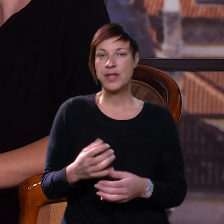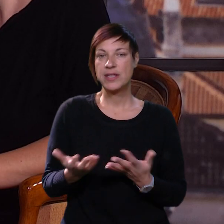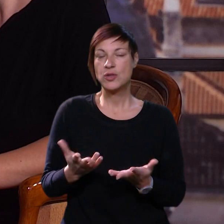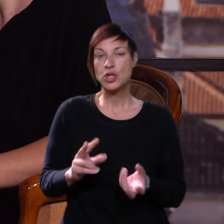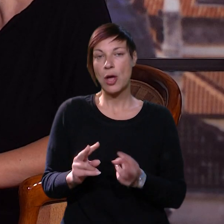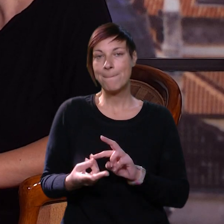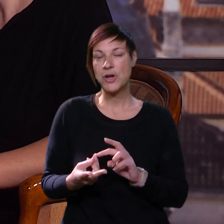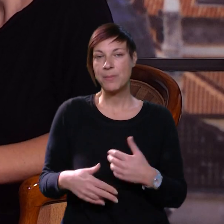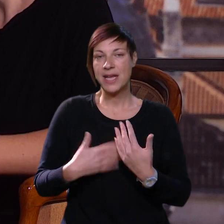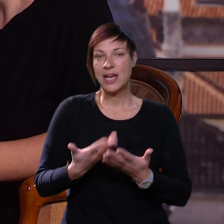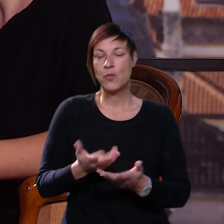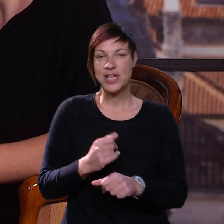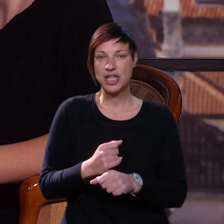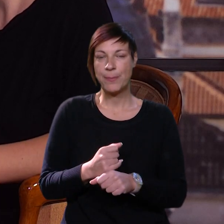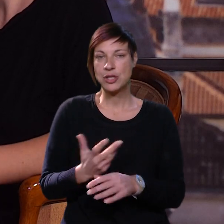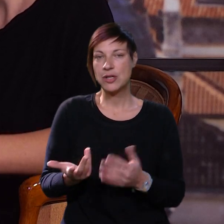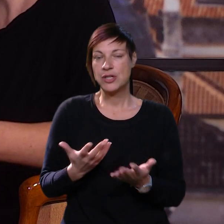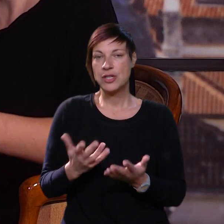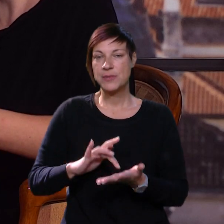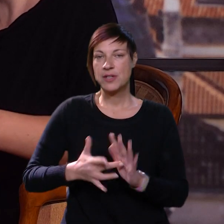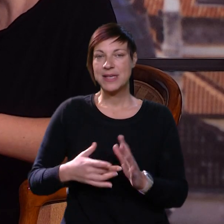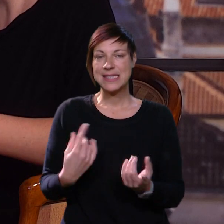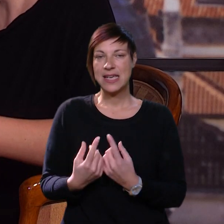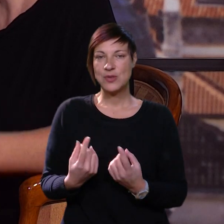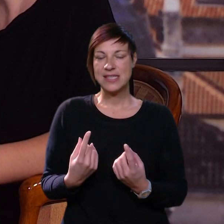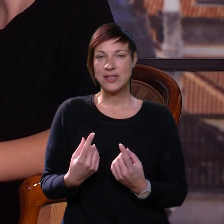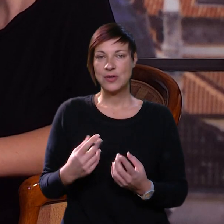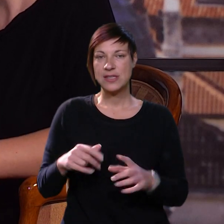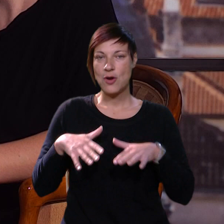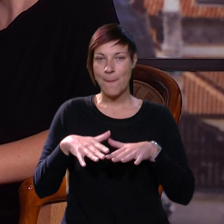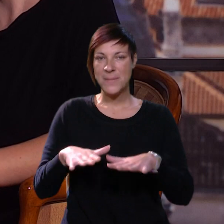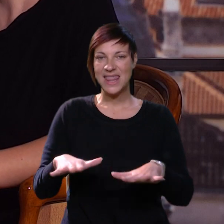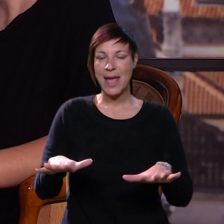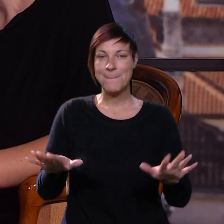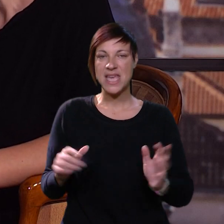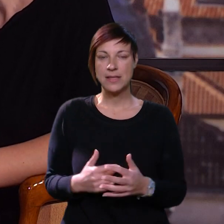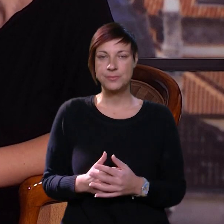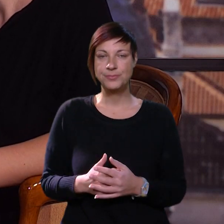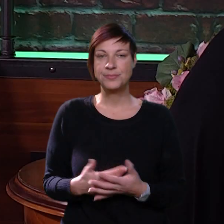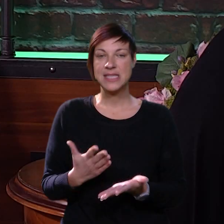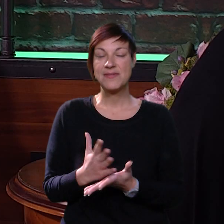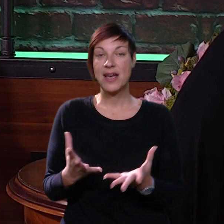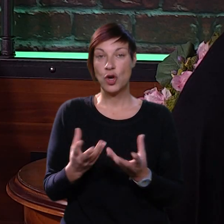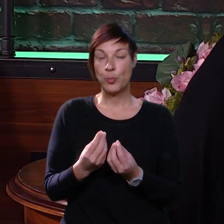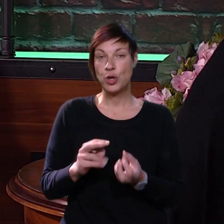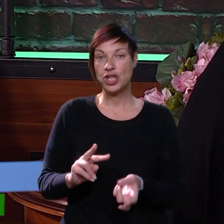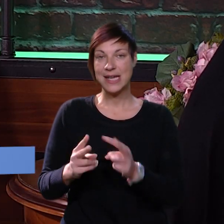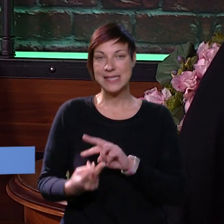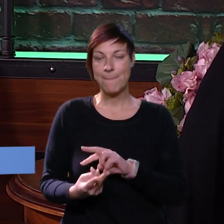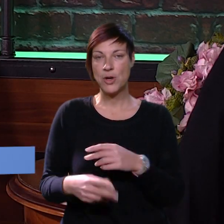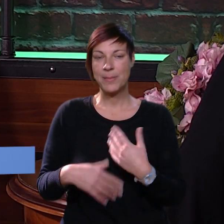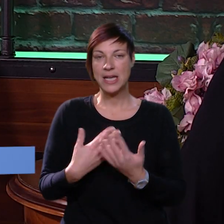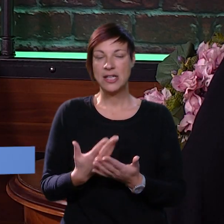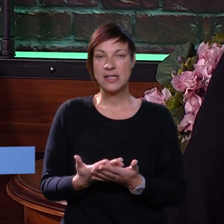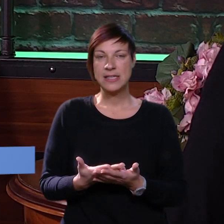Vrtiću što promijenilo i u vašem poslu, s obzirom i na ovu cijelu situaciju oko pandemije? Svakako puno toga se